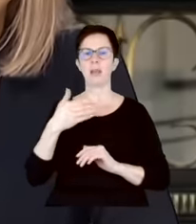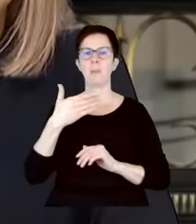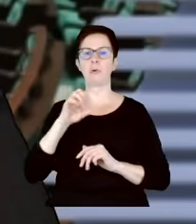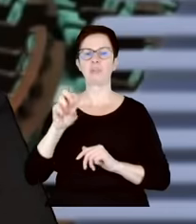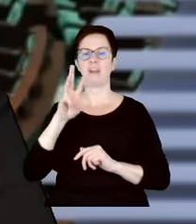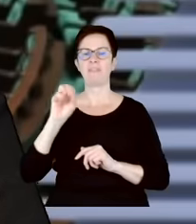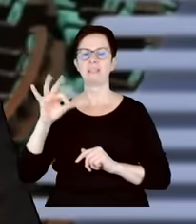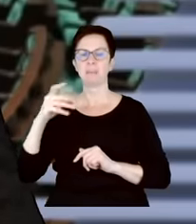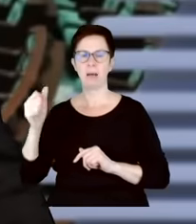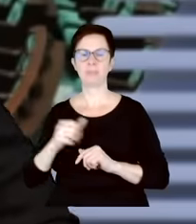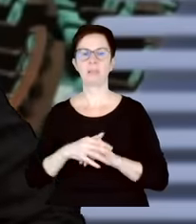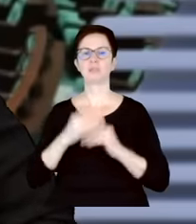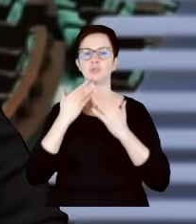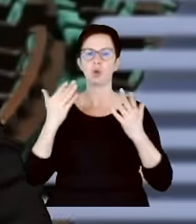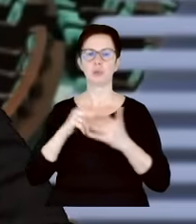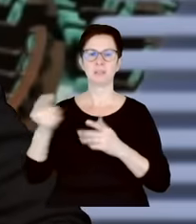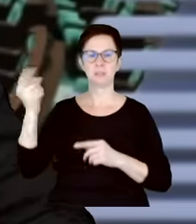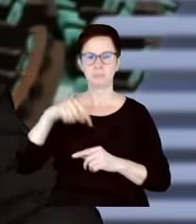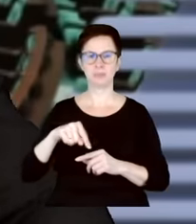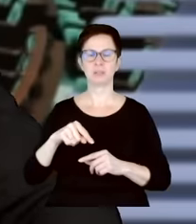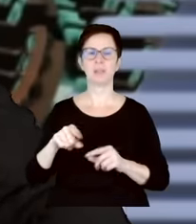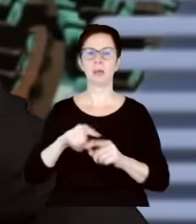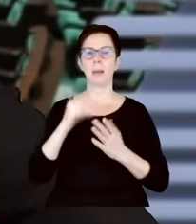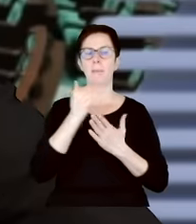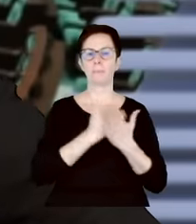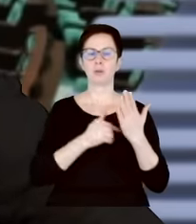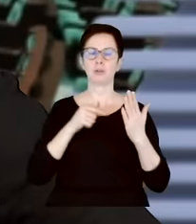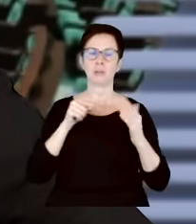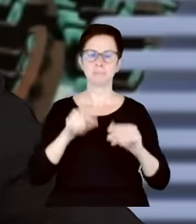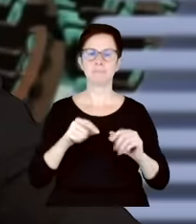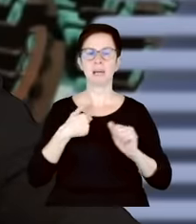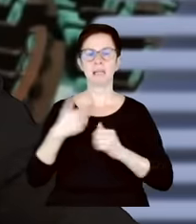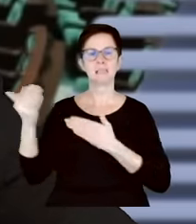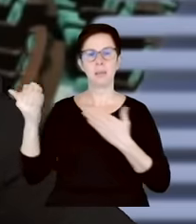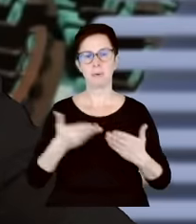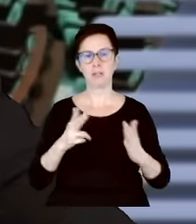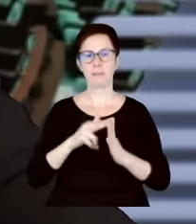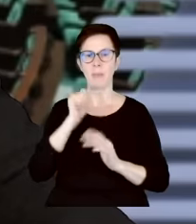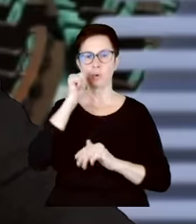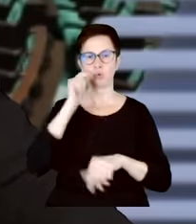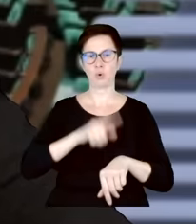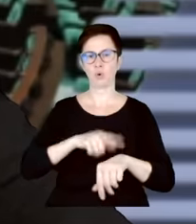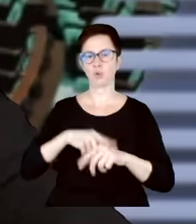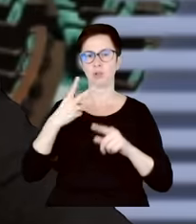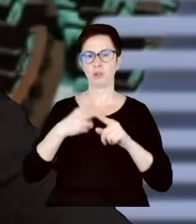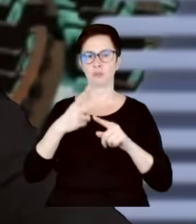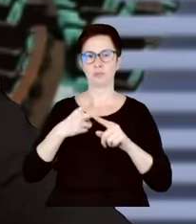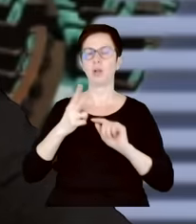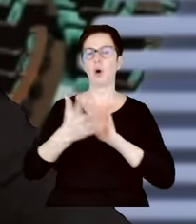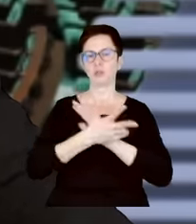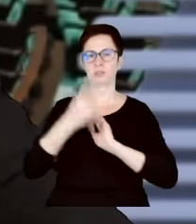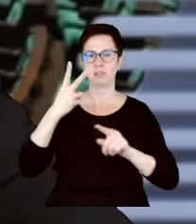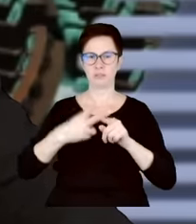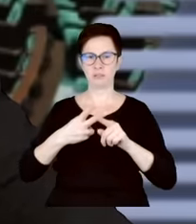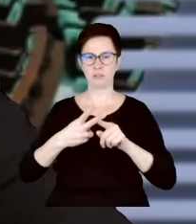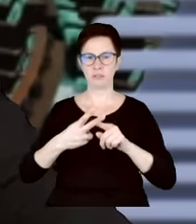za wizytę w studiu. Miłosz Kółeczek i program Miłosz Kółeczek zaprasza. A ja zapraszam już jutro na godzinę 20.00 na 18.20. 18.20.